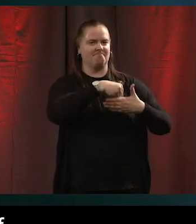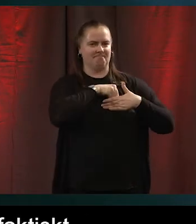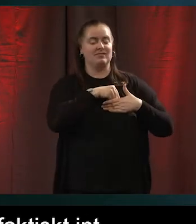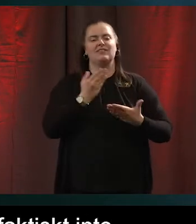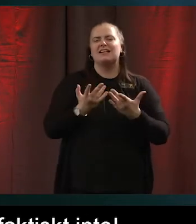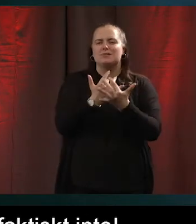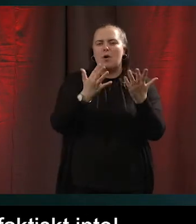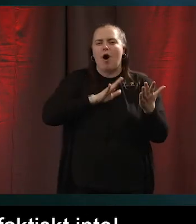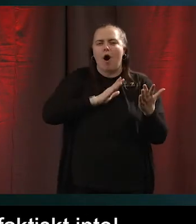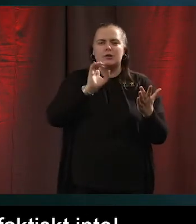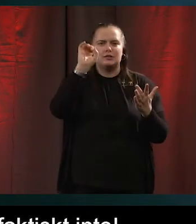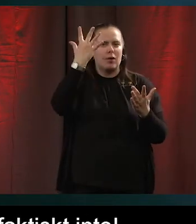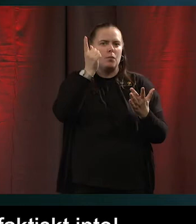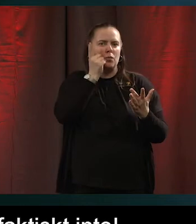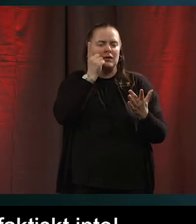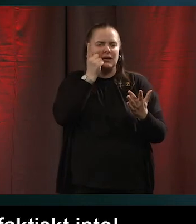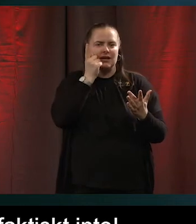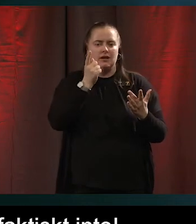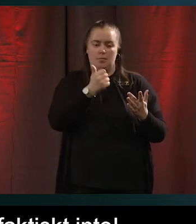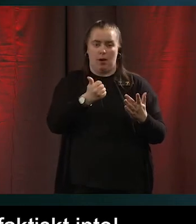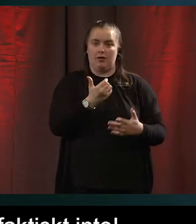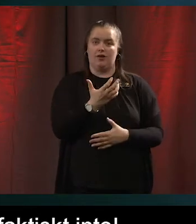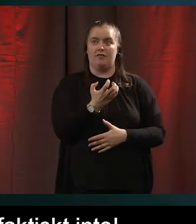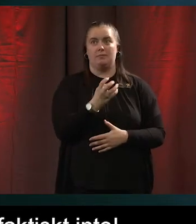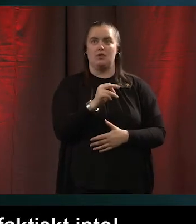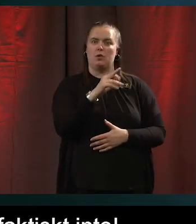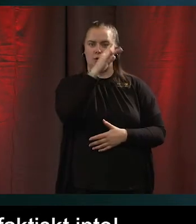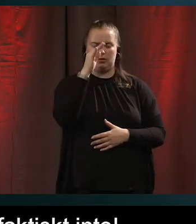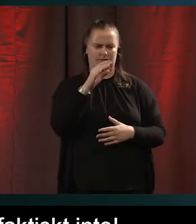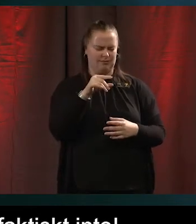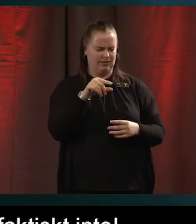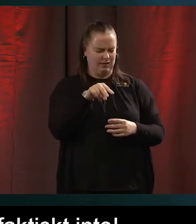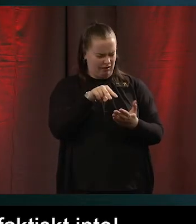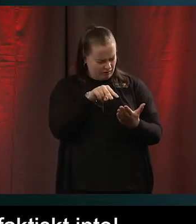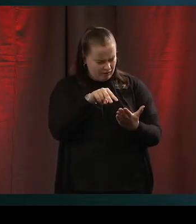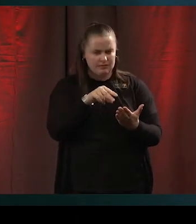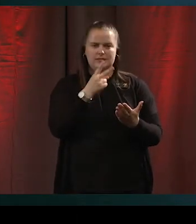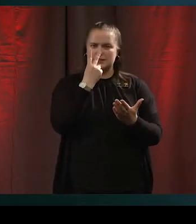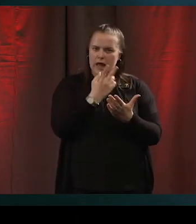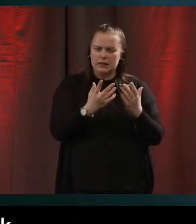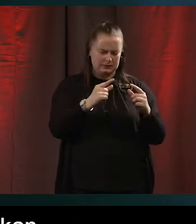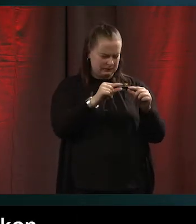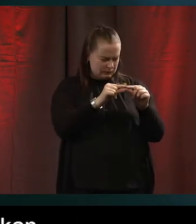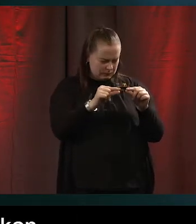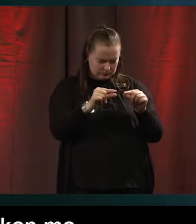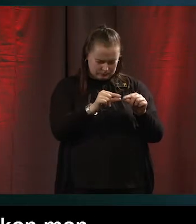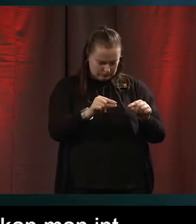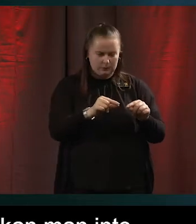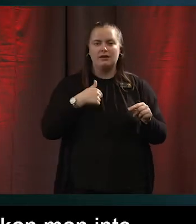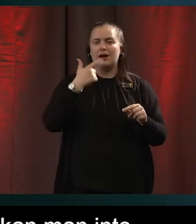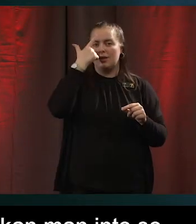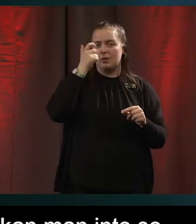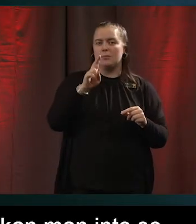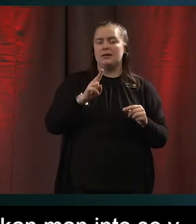smartphone som är bara den i 50-årsåldern plötsligt inte riktigt ser vad som pågår. Och där tror jag det är många